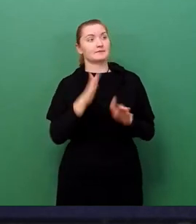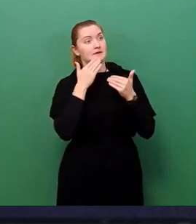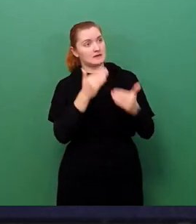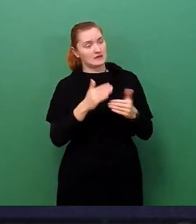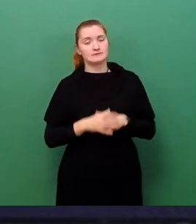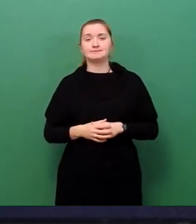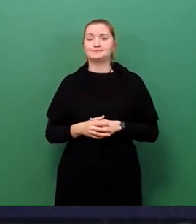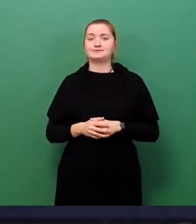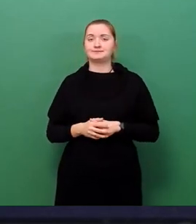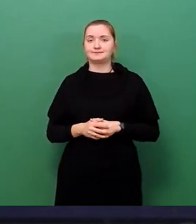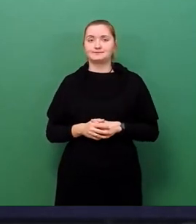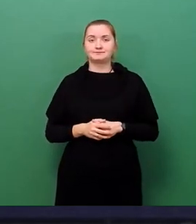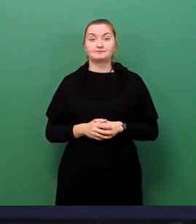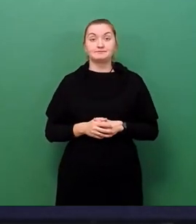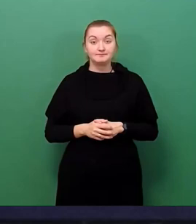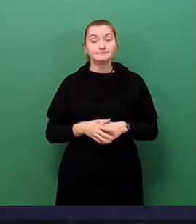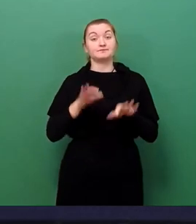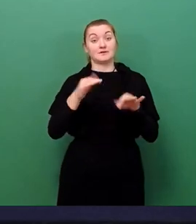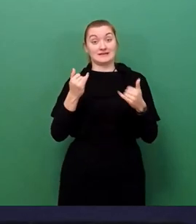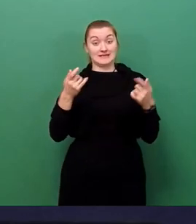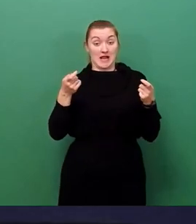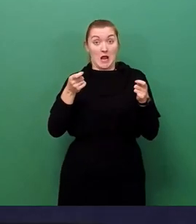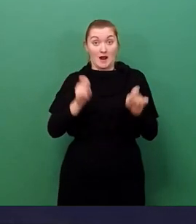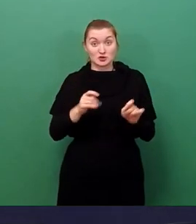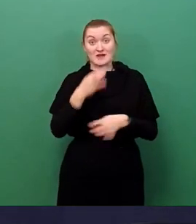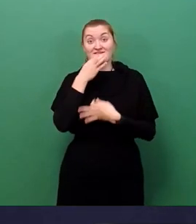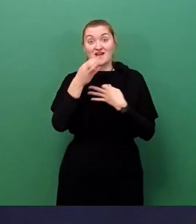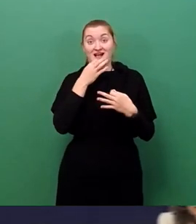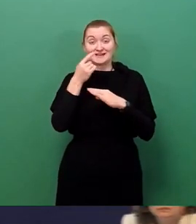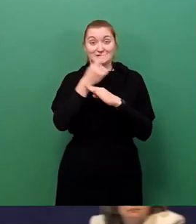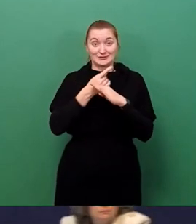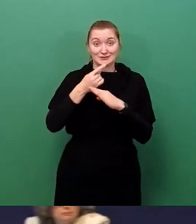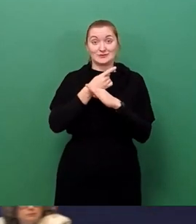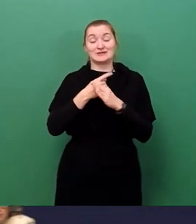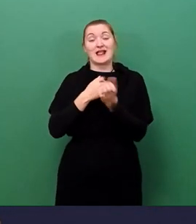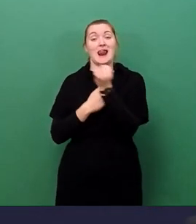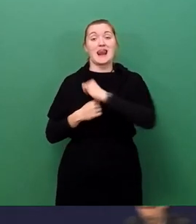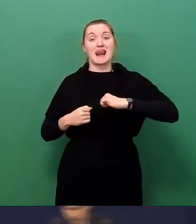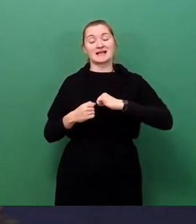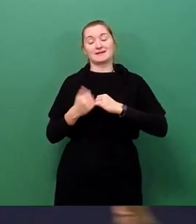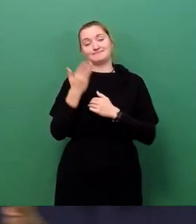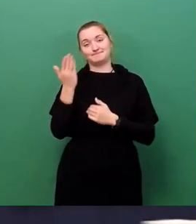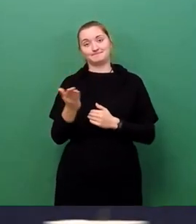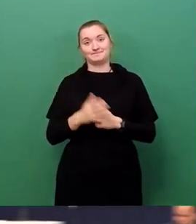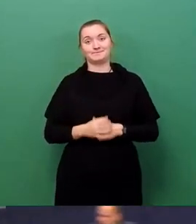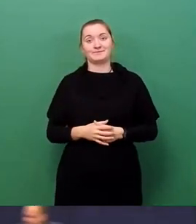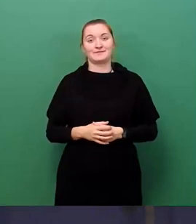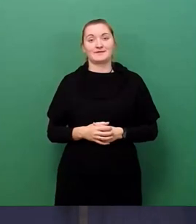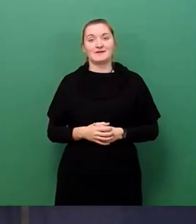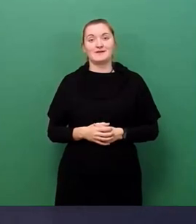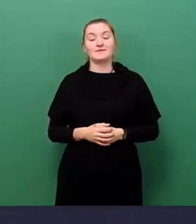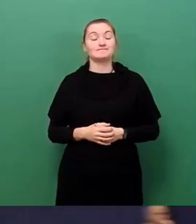So und zum Abschluss der Fragestunde für Fraktion Die Linke, Frau Barkow, bitteschön. Sehr geehrter Herr Oberbürgermeister,